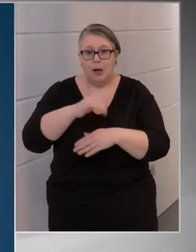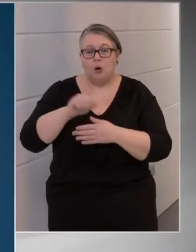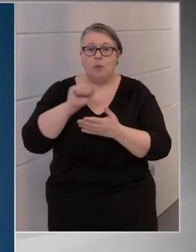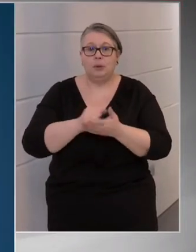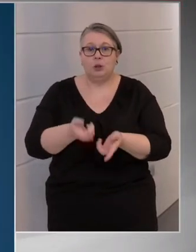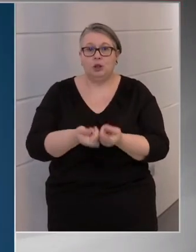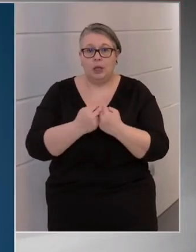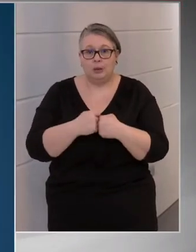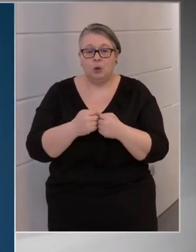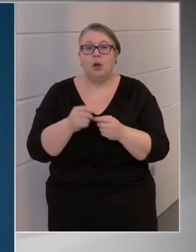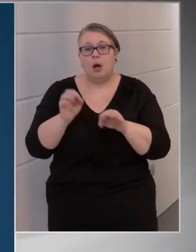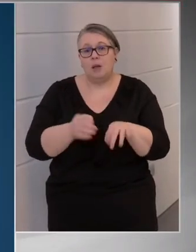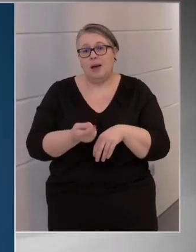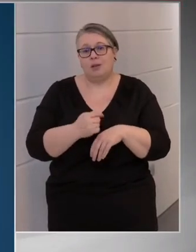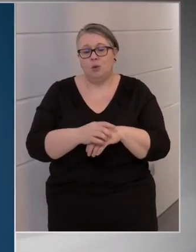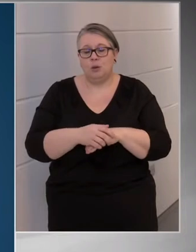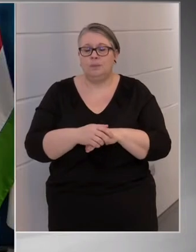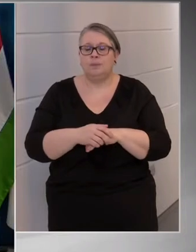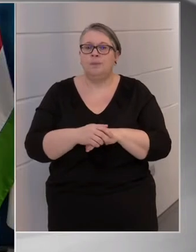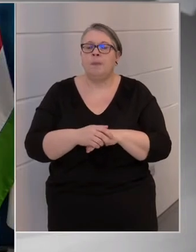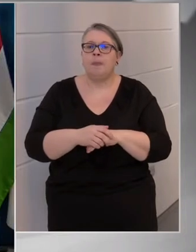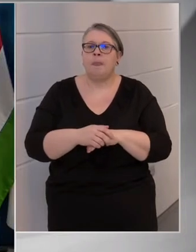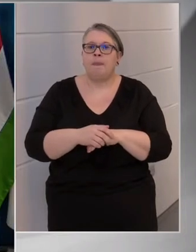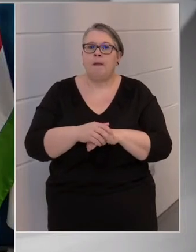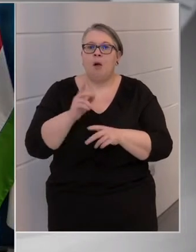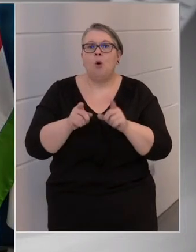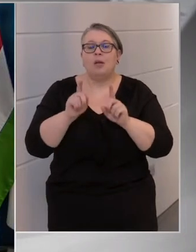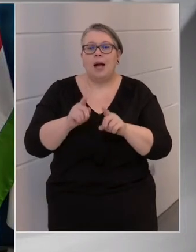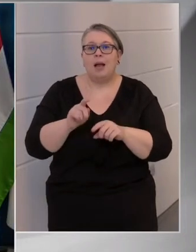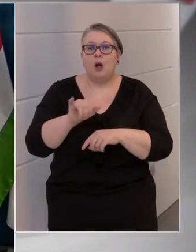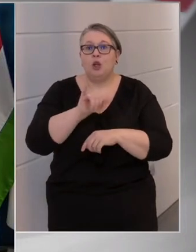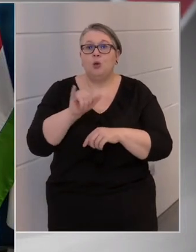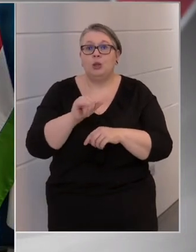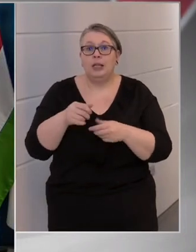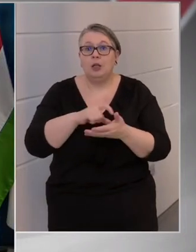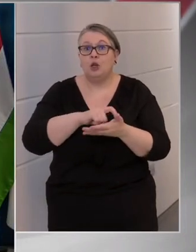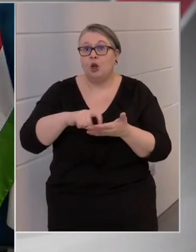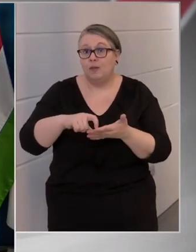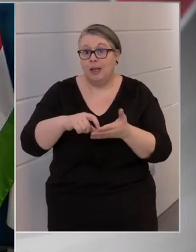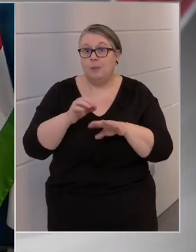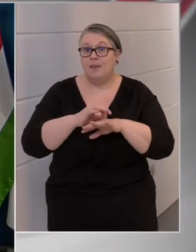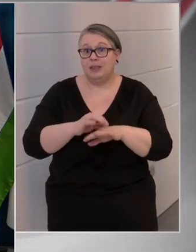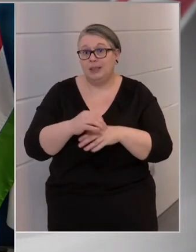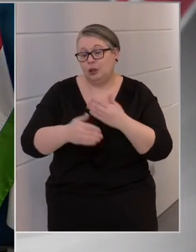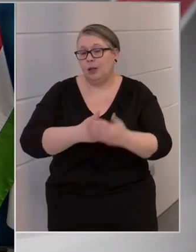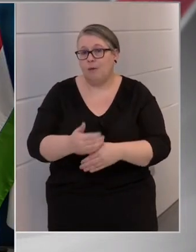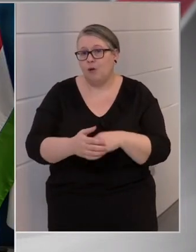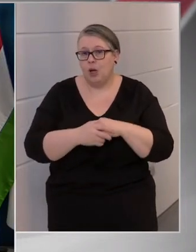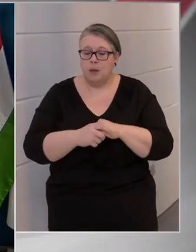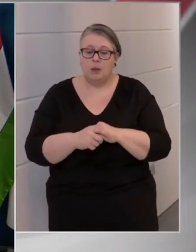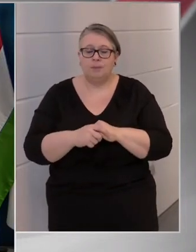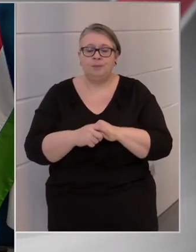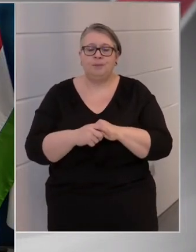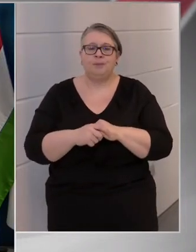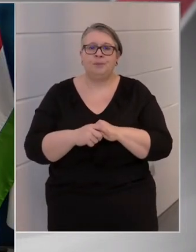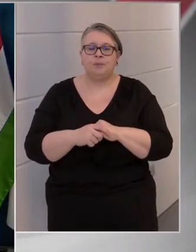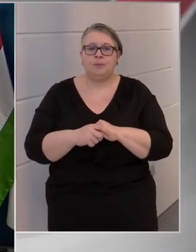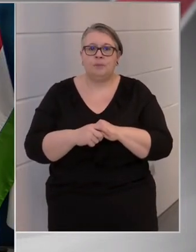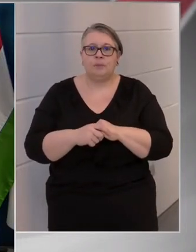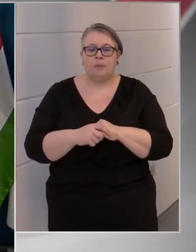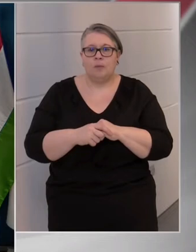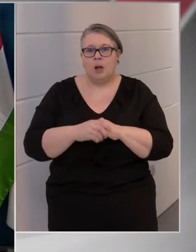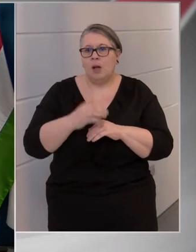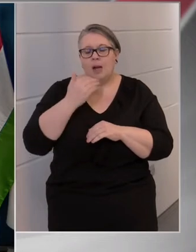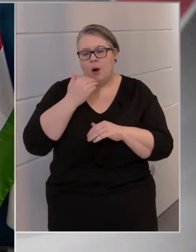Bizottságtól, illetve a gyártótól. Hogy áll a nyugdíjkötvény bevezetésének folyamata? Nem